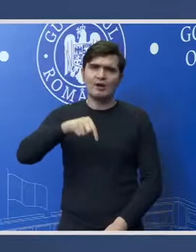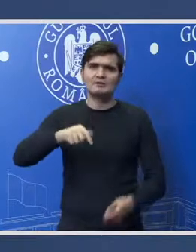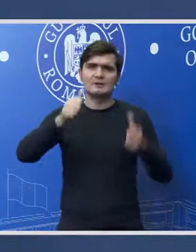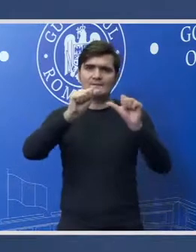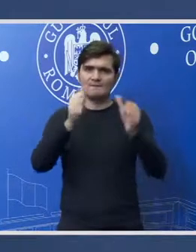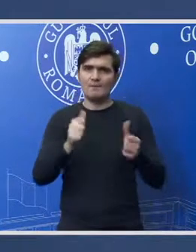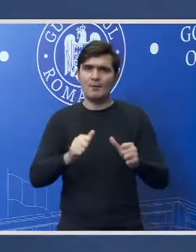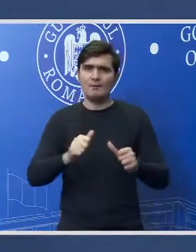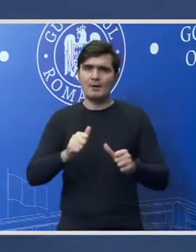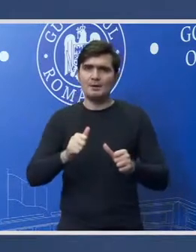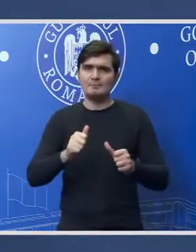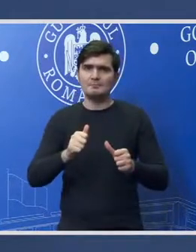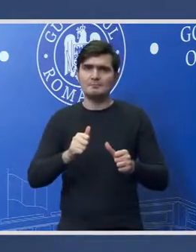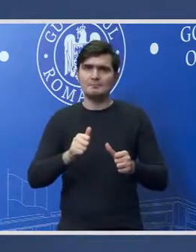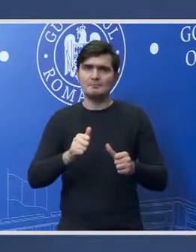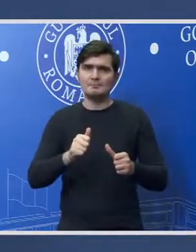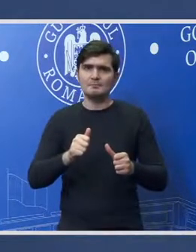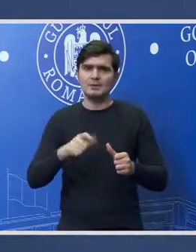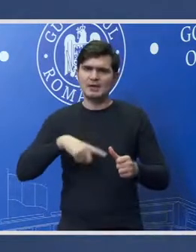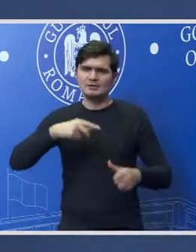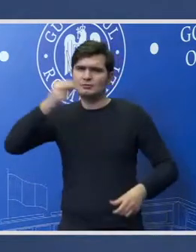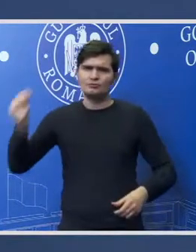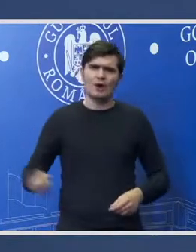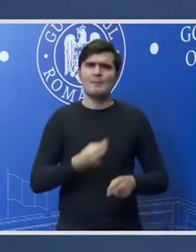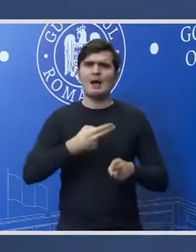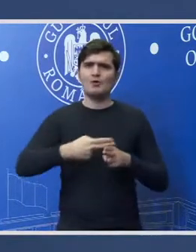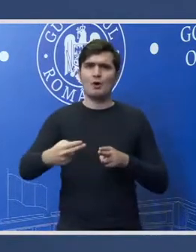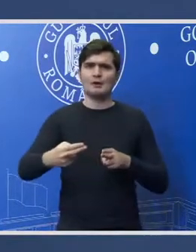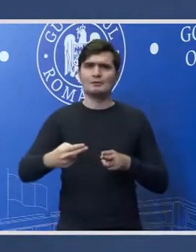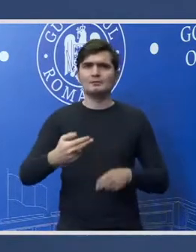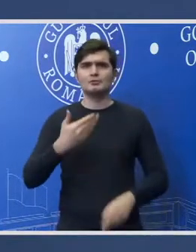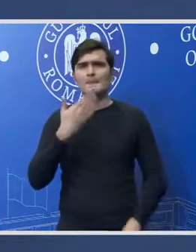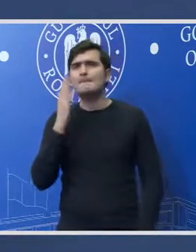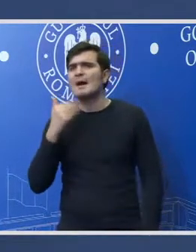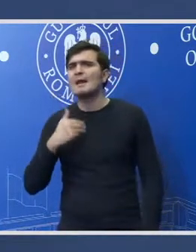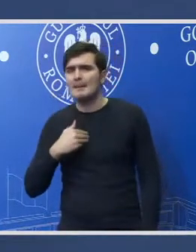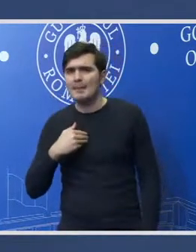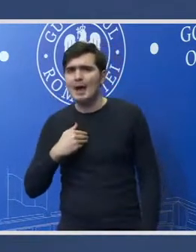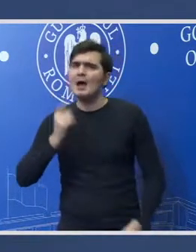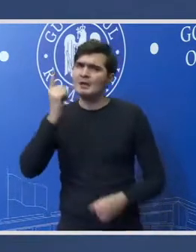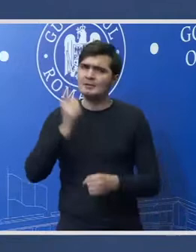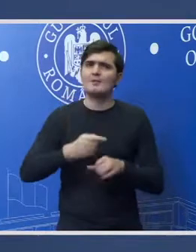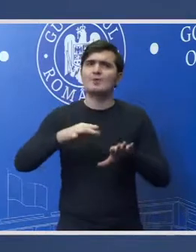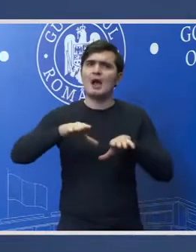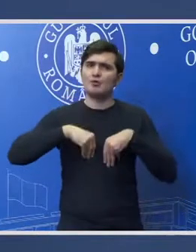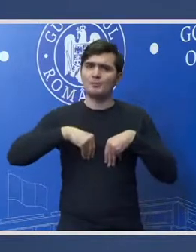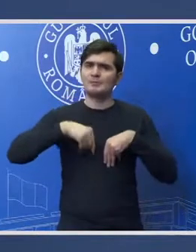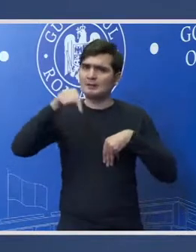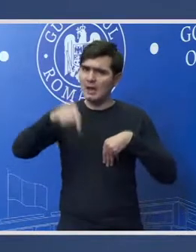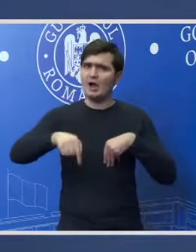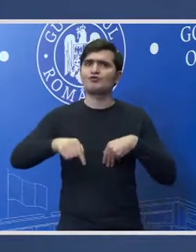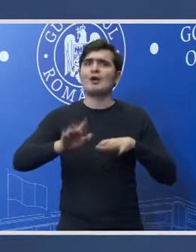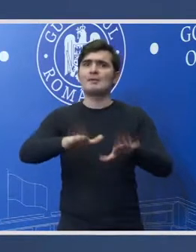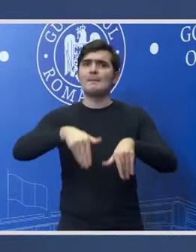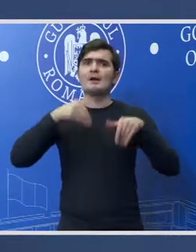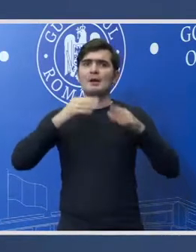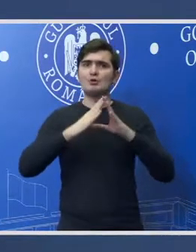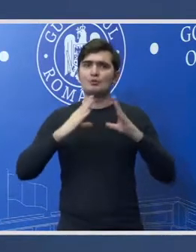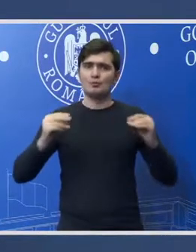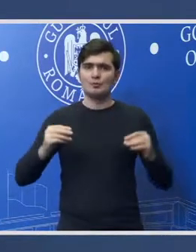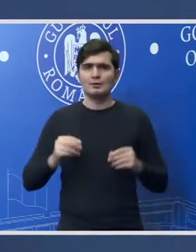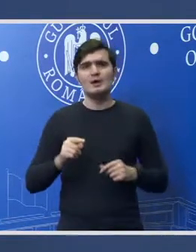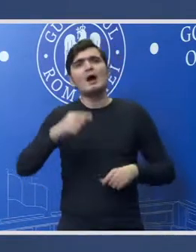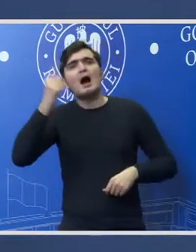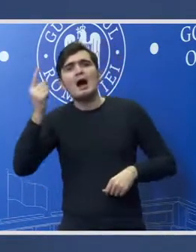este cea mai corectă această formă în opinia mea ar trebui adoptată de Parlamentul României și